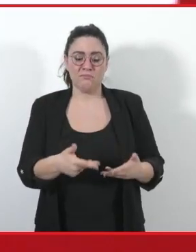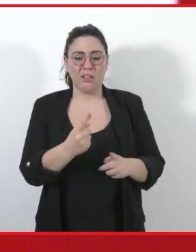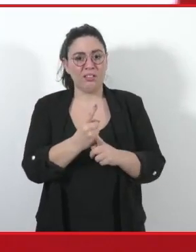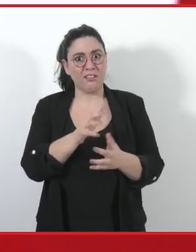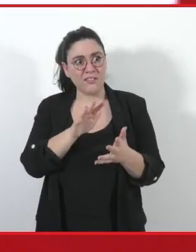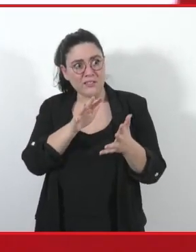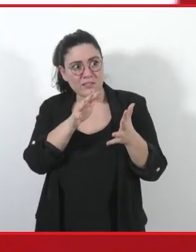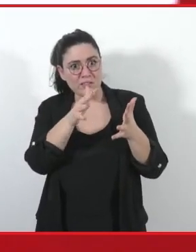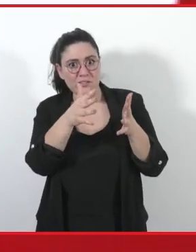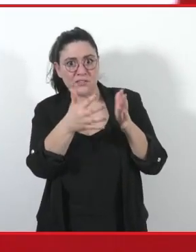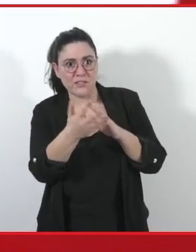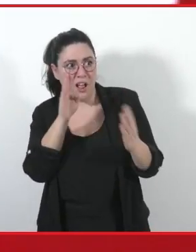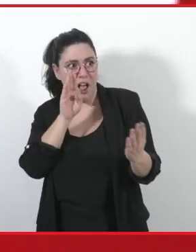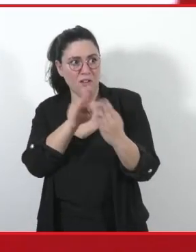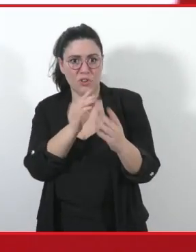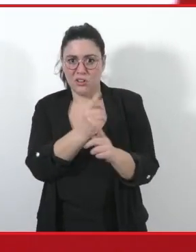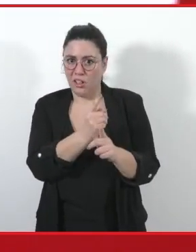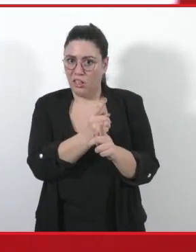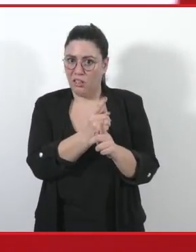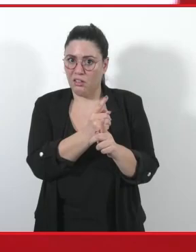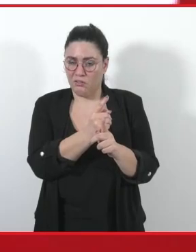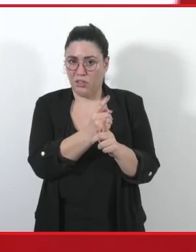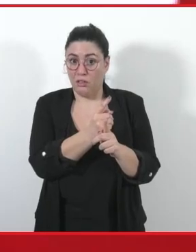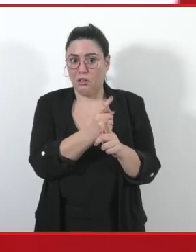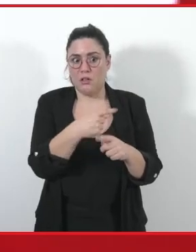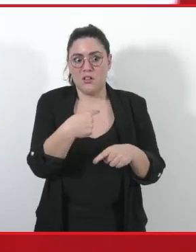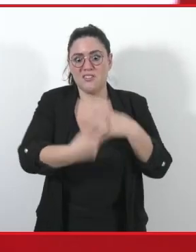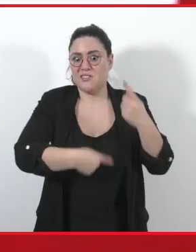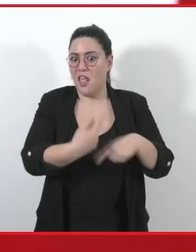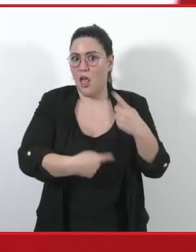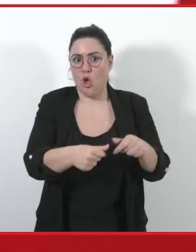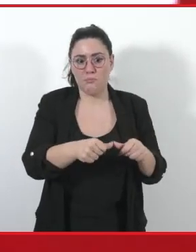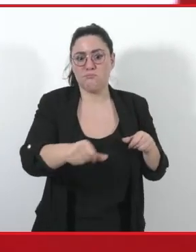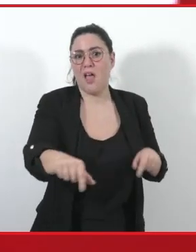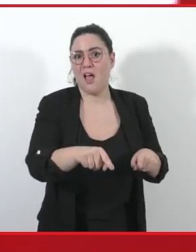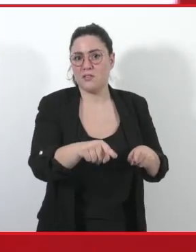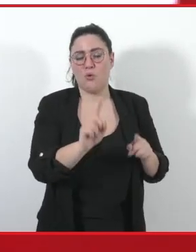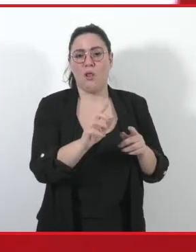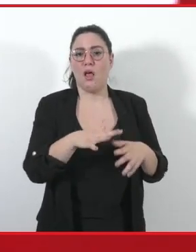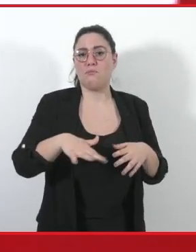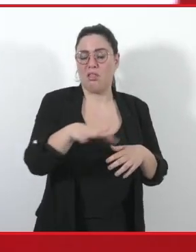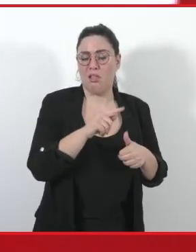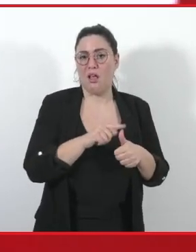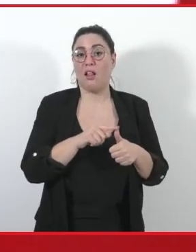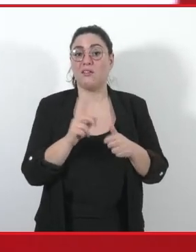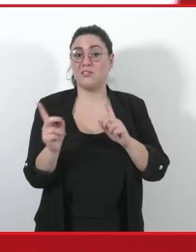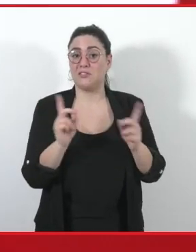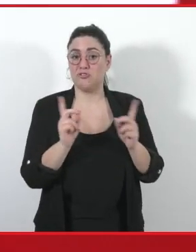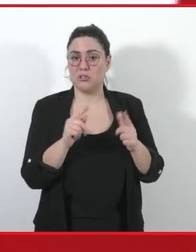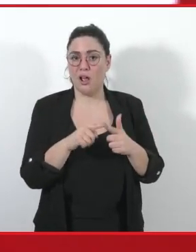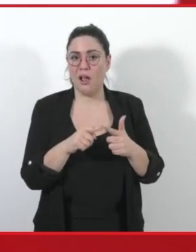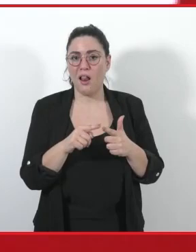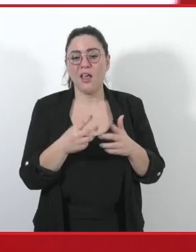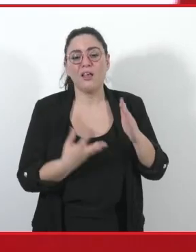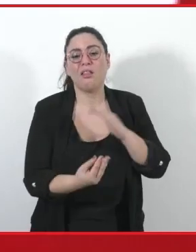trasformazioni che segneranno questo secolo, quella ambientale, digitale, quella demografica, solo per citarne